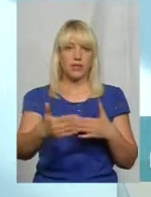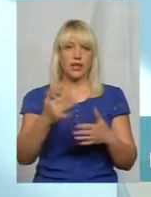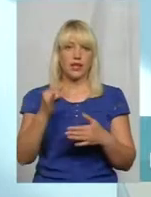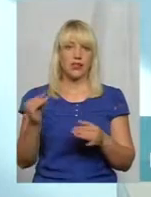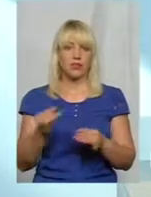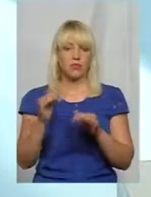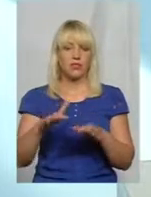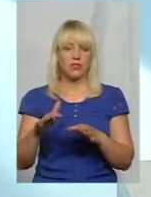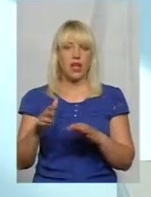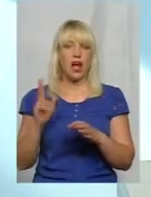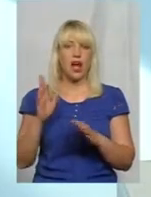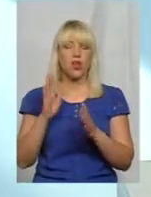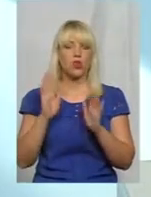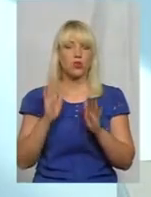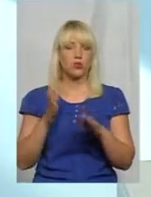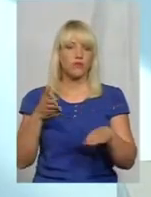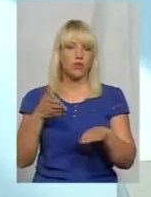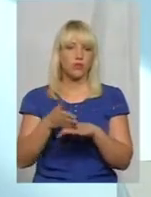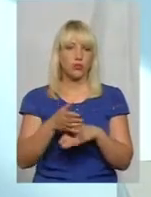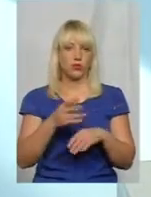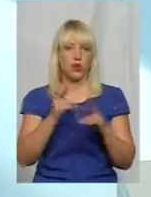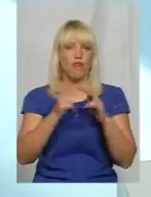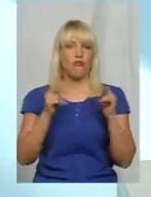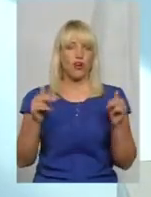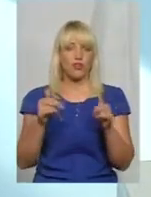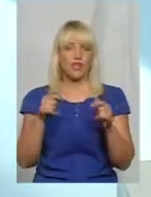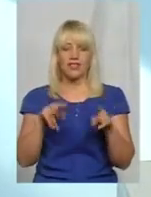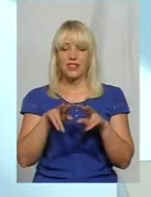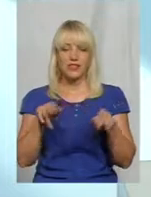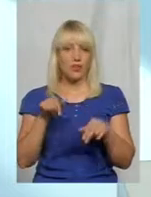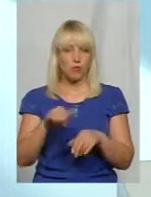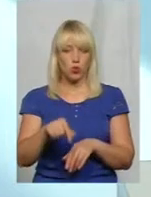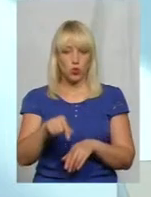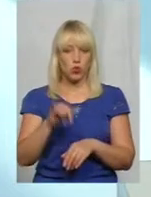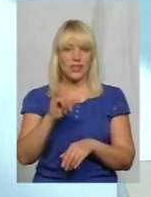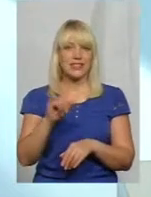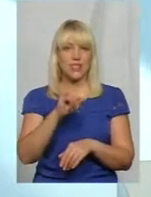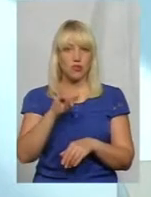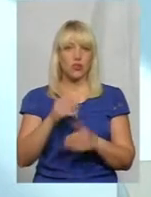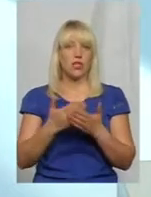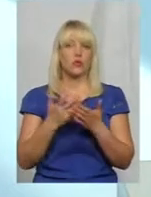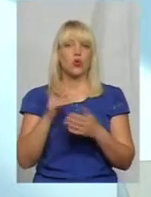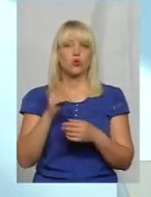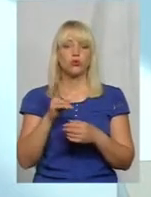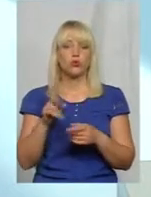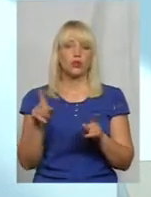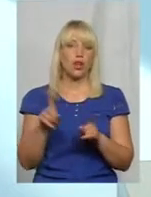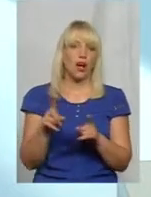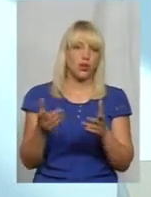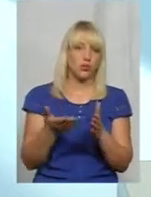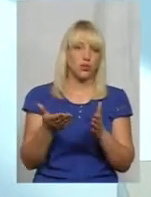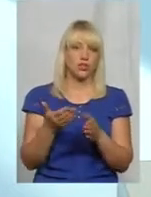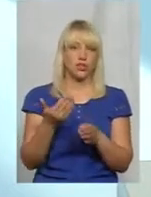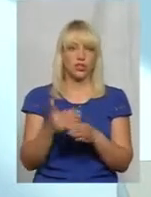основному відвідують тільки фортеці. Так само і тут. Тут потрібно хтось, що може взяти, якусь частку, якась координація від